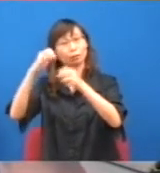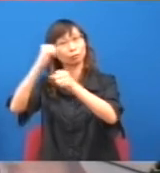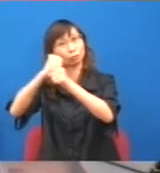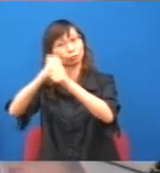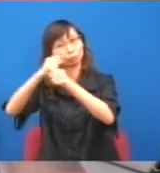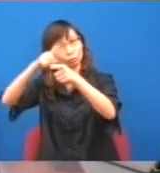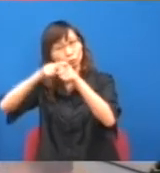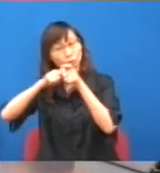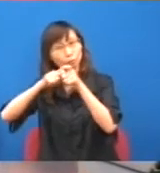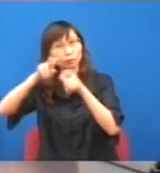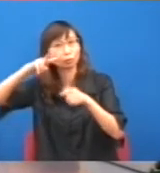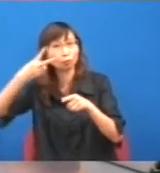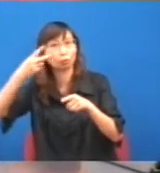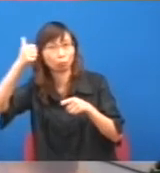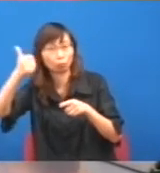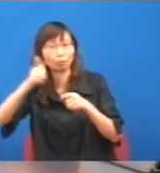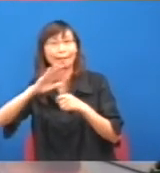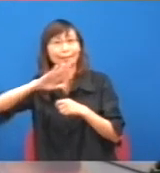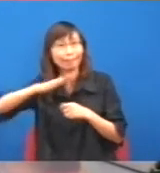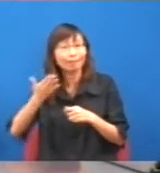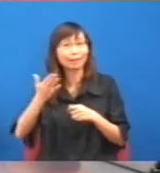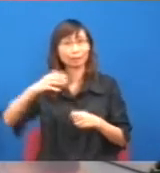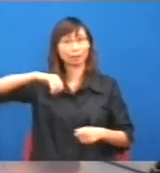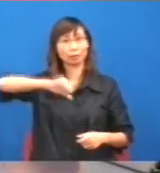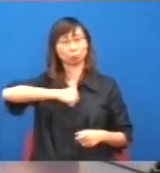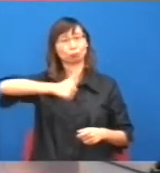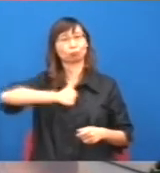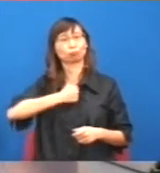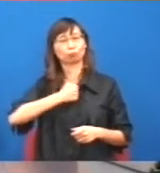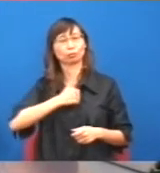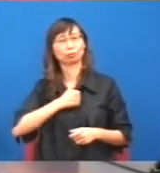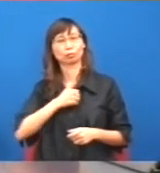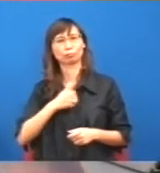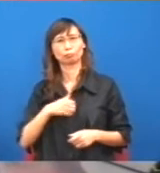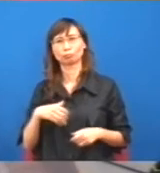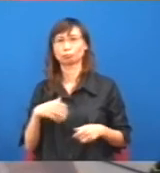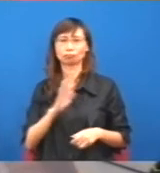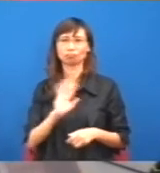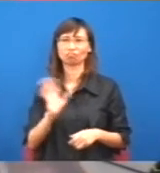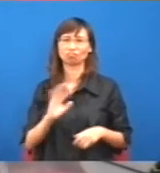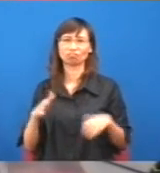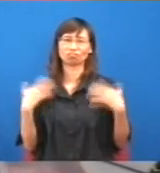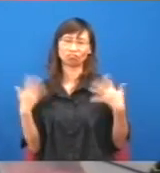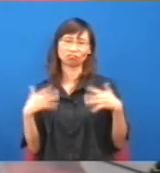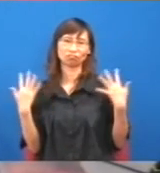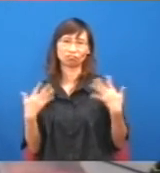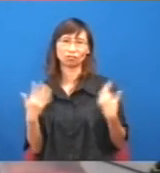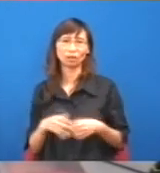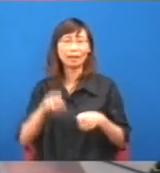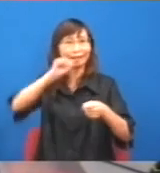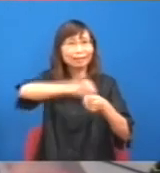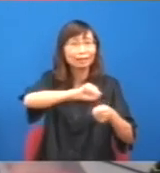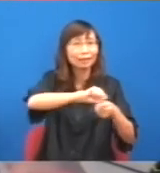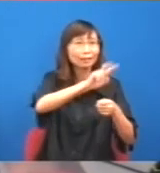但這就是脂肪覺得最不開心的,其實很多脂肪都是這樣說,你加了28元就不要緊,